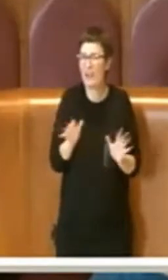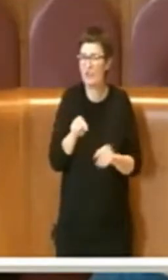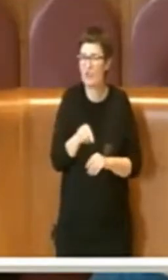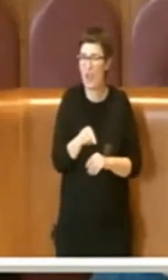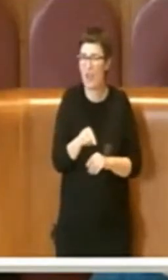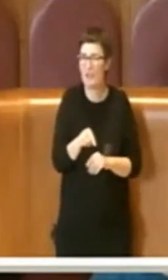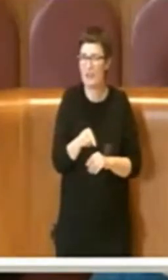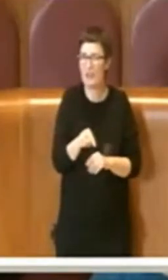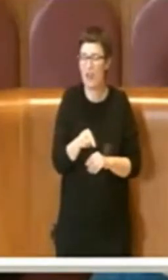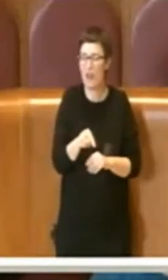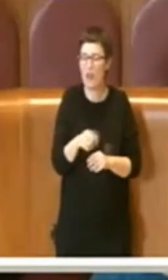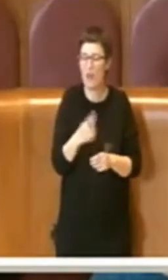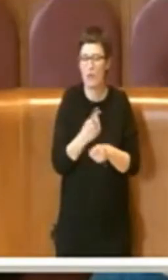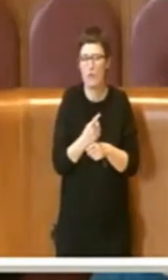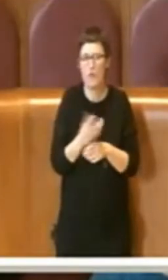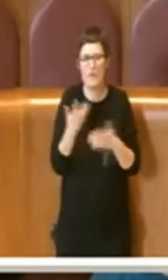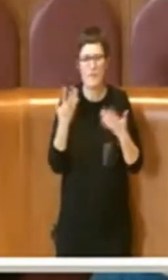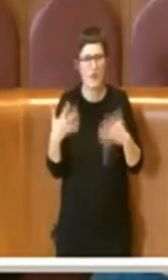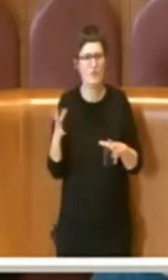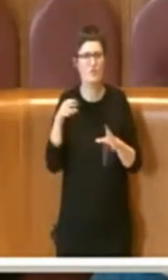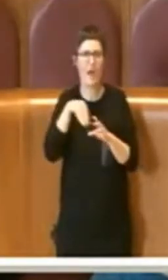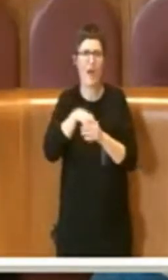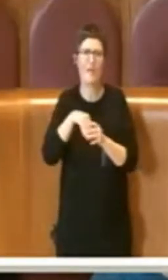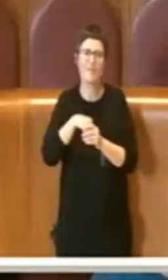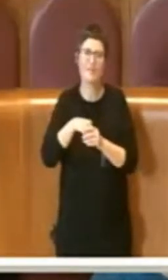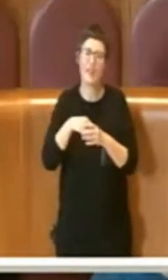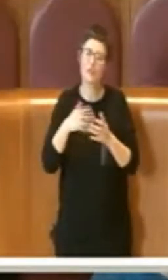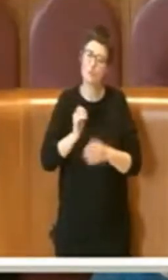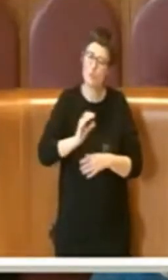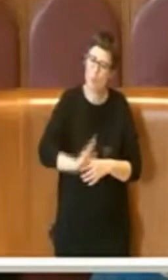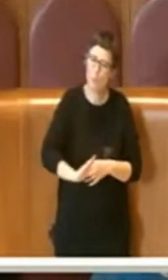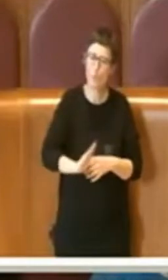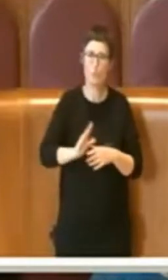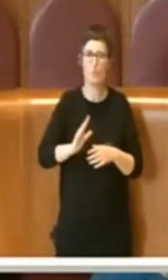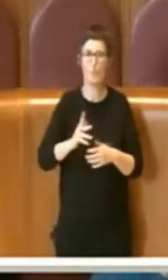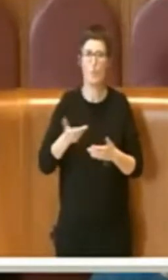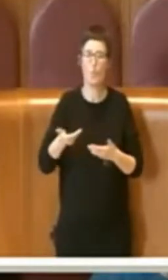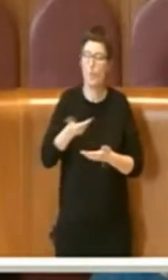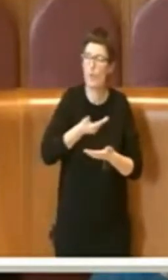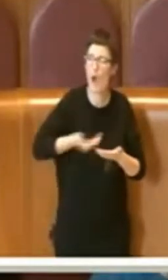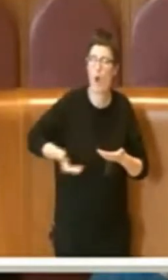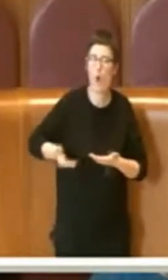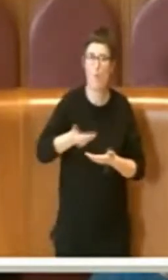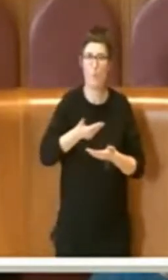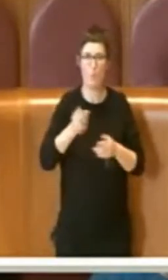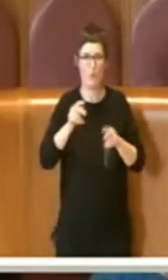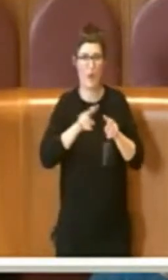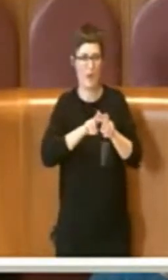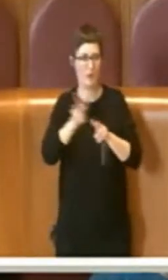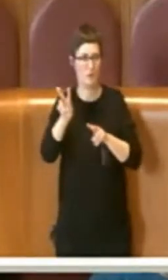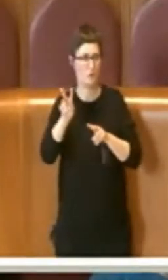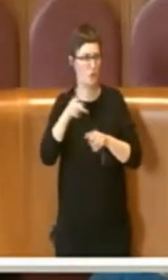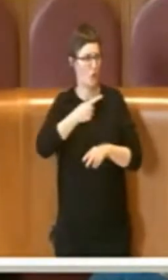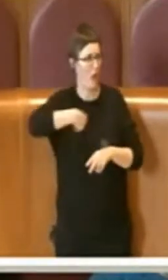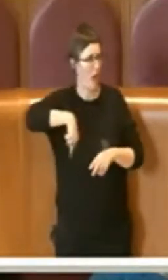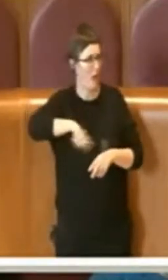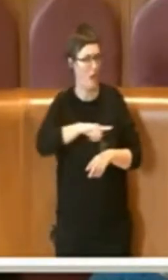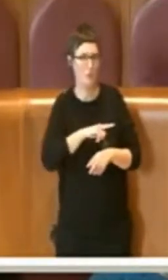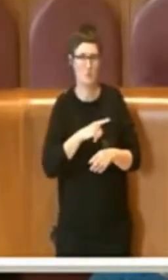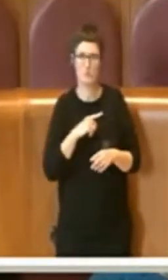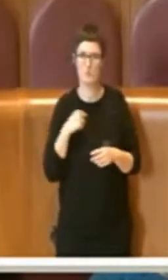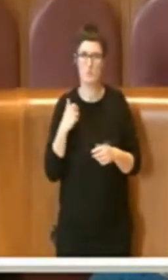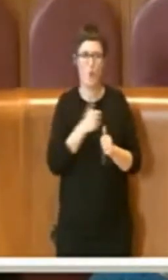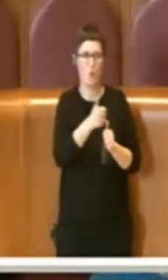di un patrimonio comune e nazionale di cui tutti ci dobbiamo sentire partecipi. Una pagina della